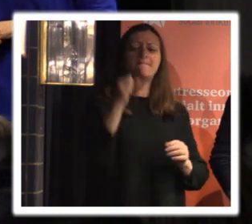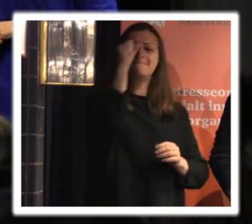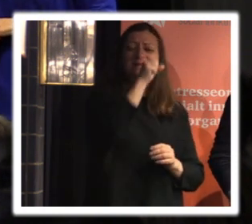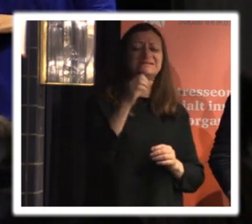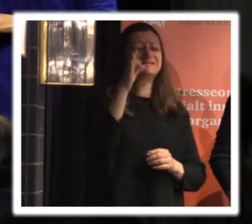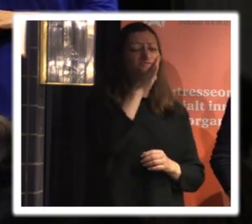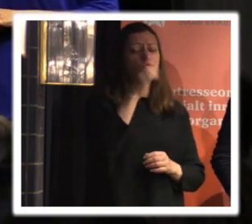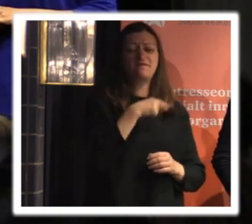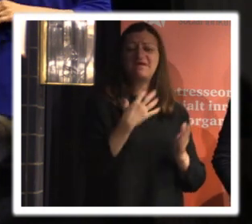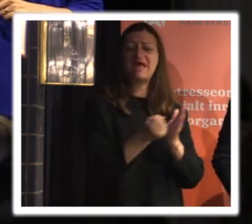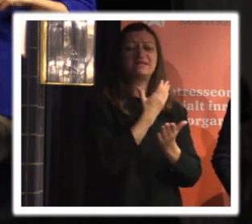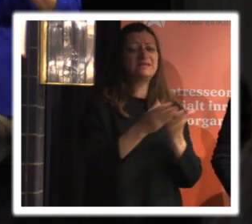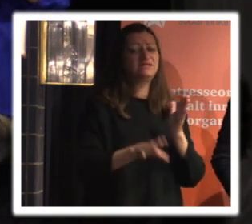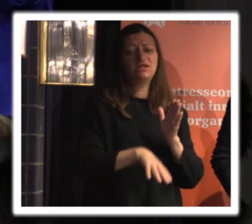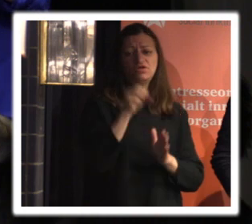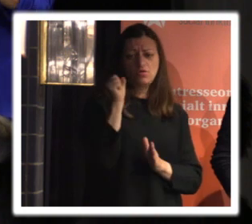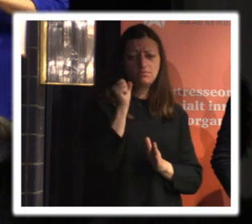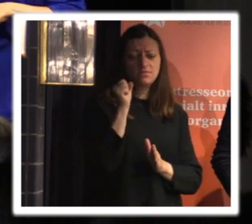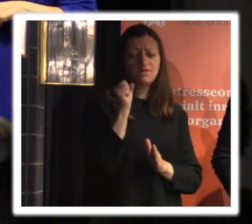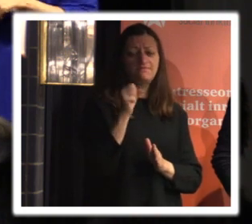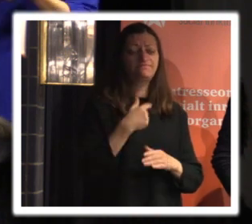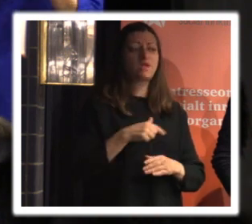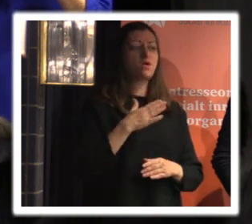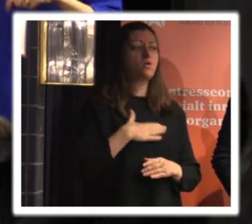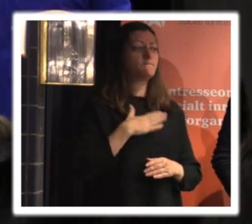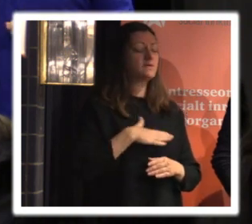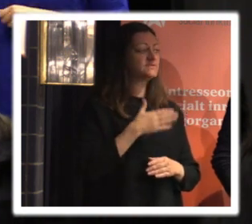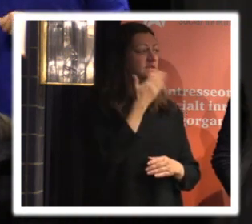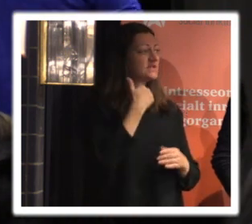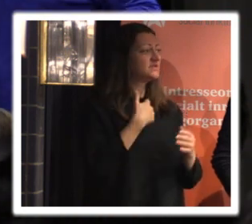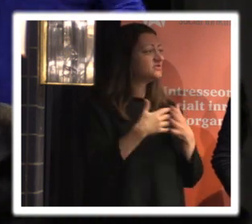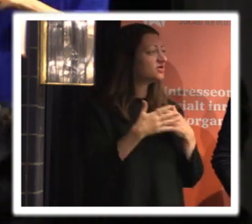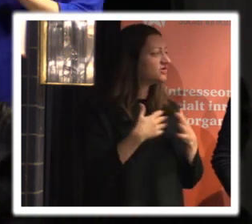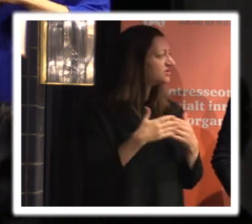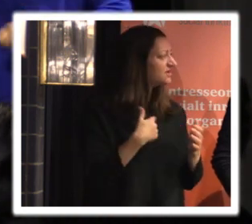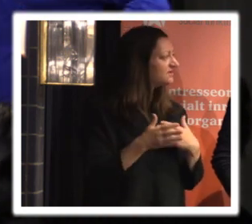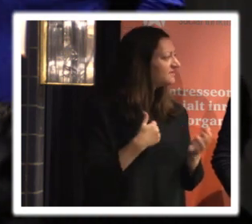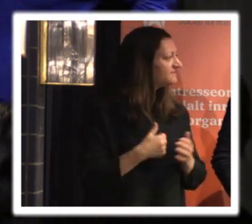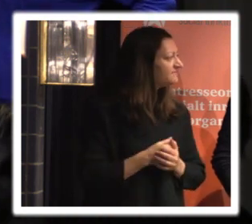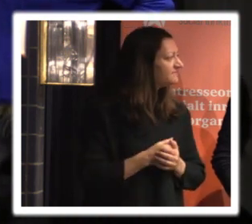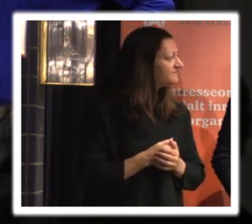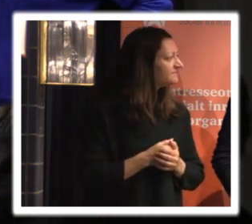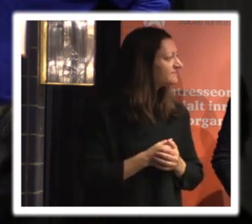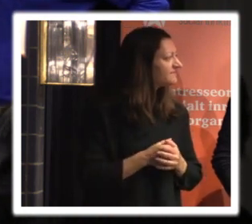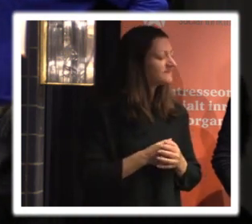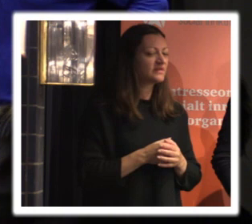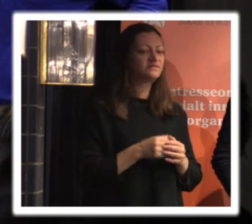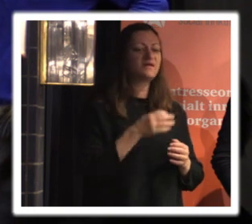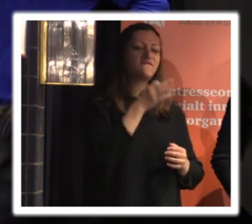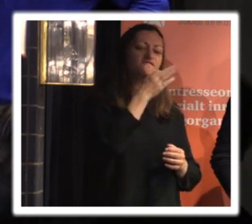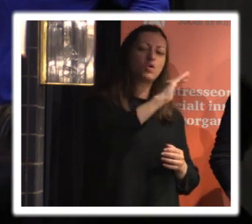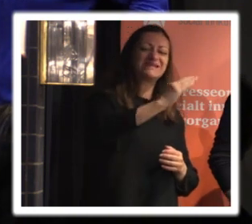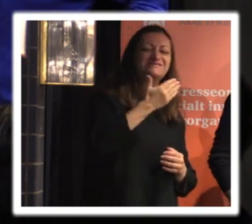tyvärr inte hann ta upp förhoppningsvis kanske vi kan göra lite en Q&A fråga svar